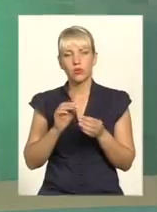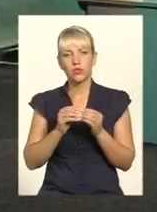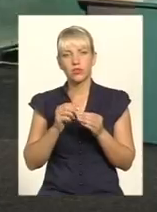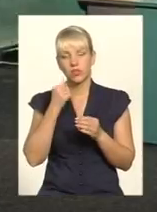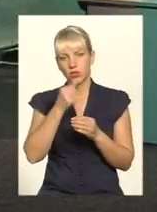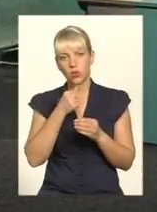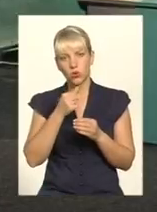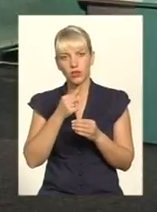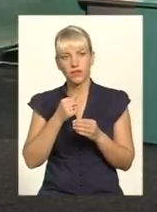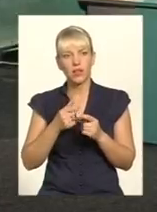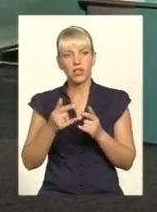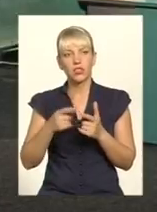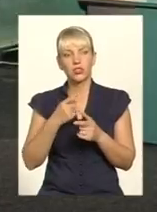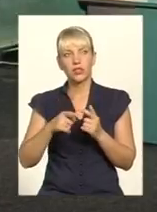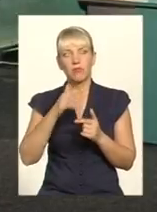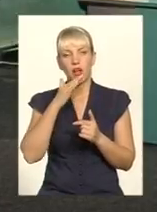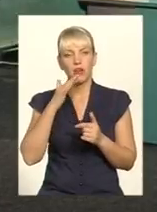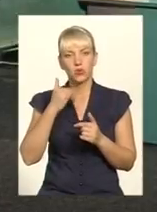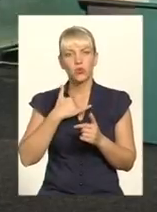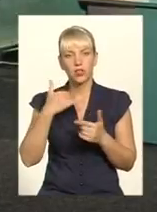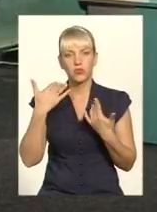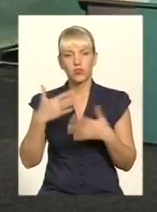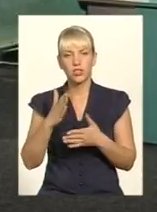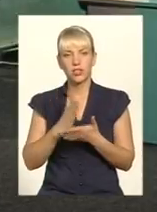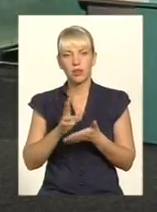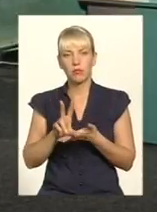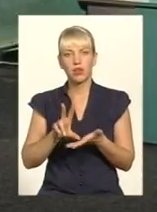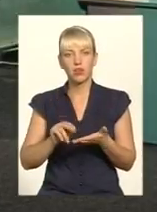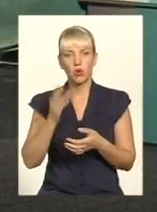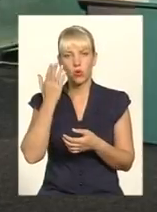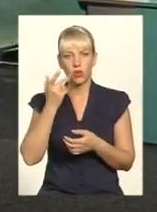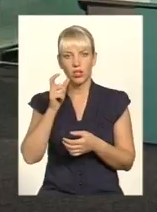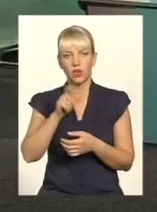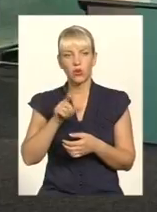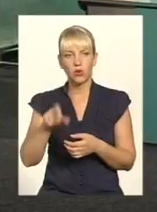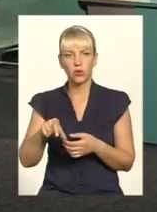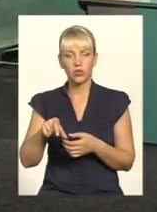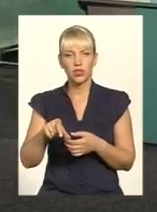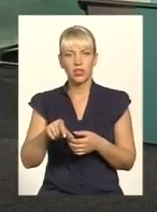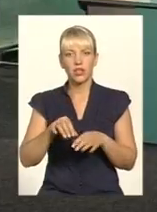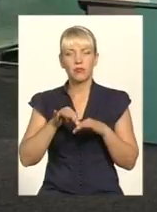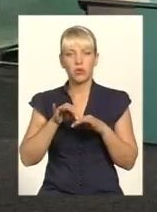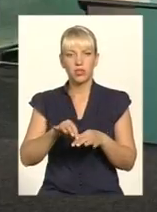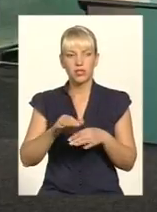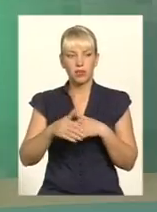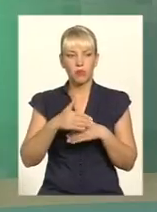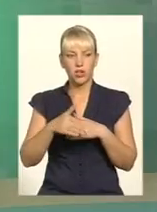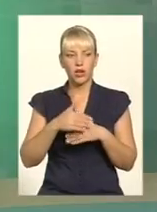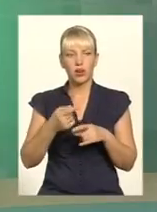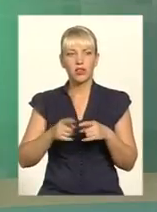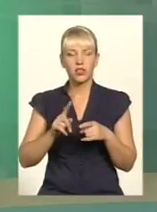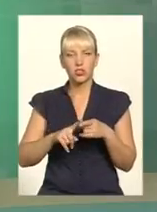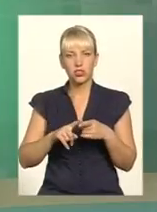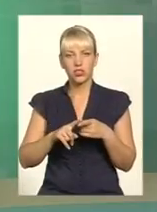Чи багато в нас вже є таких прикладів, коли люди понесли покарання? Чи все-таки